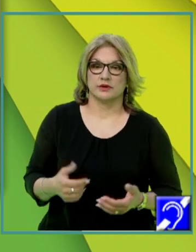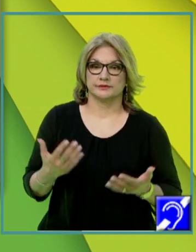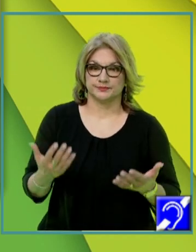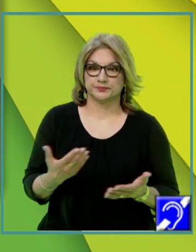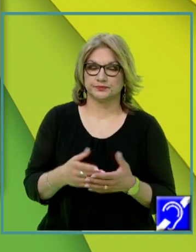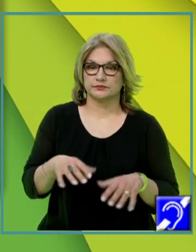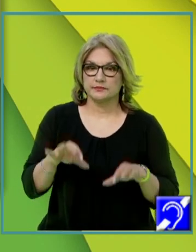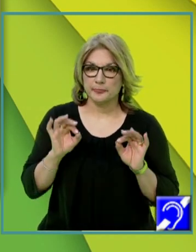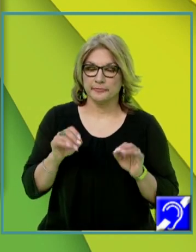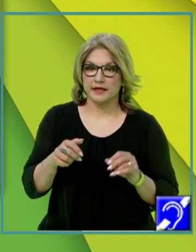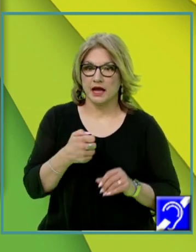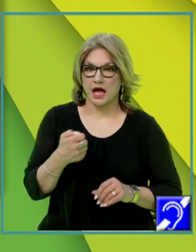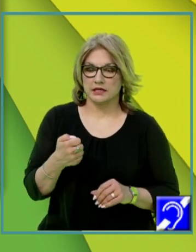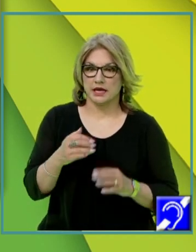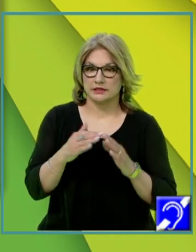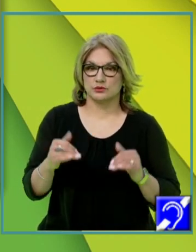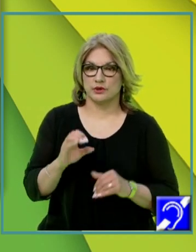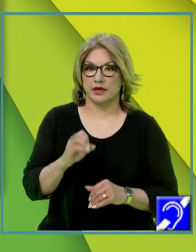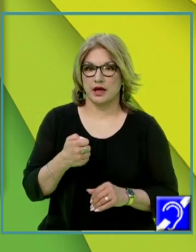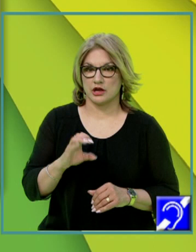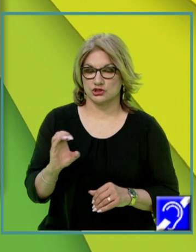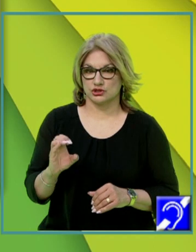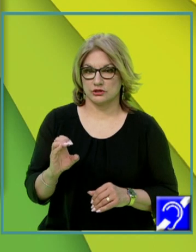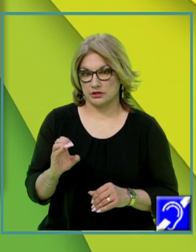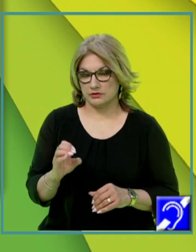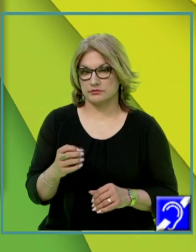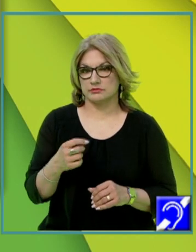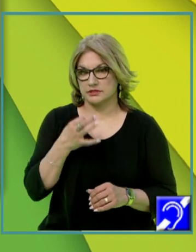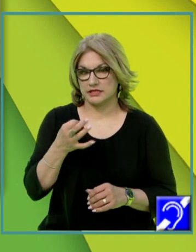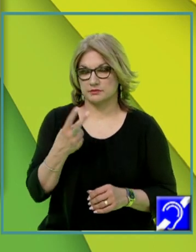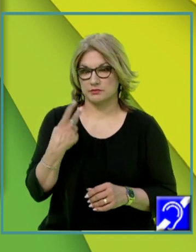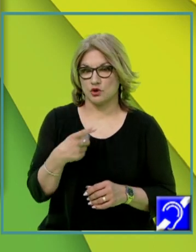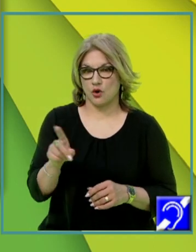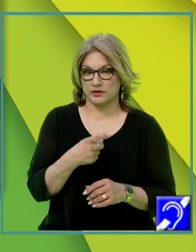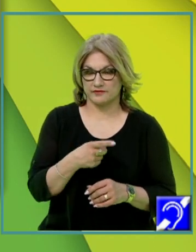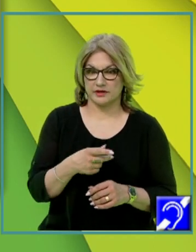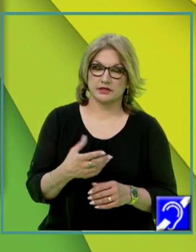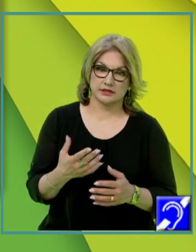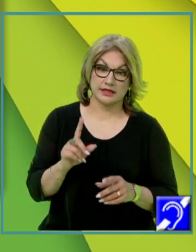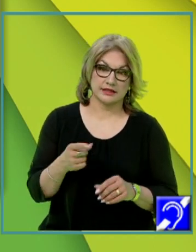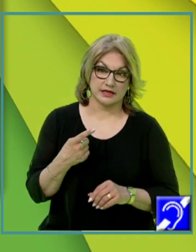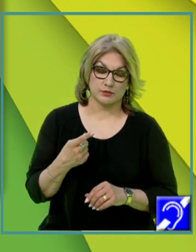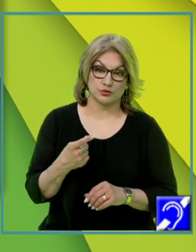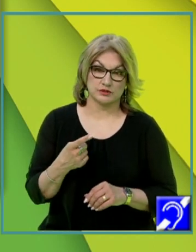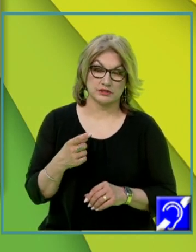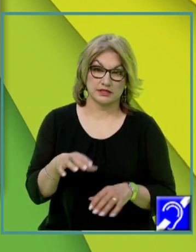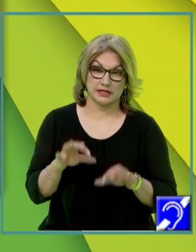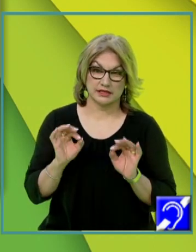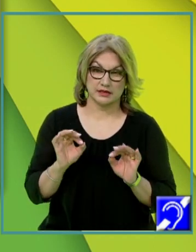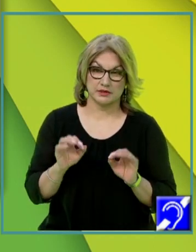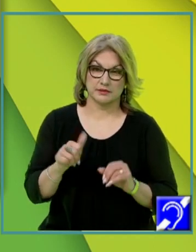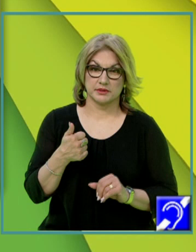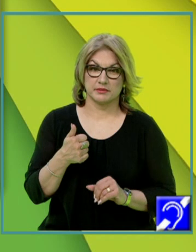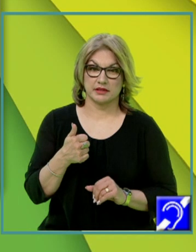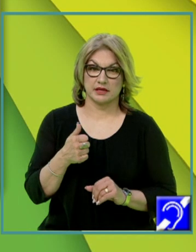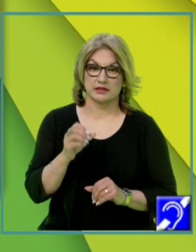pentru a determina aria triunghiului EAC, pentru a o exprima în două moduri diferite, va trebui să determinăm întâi pe